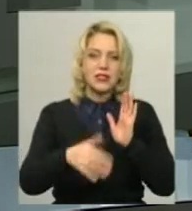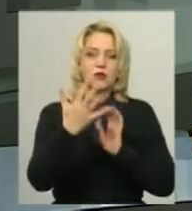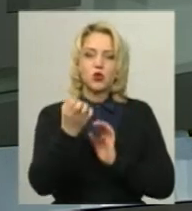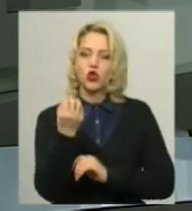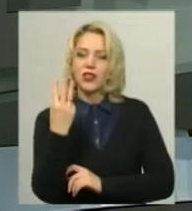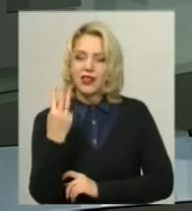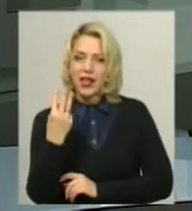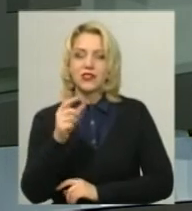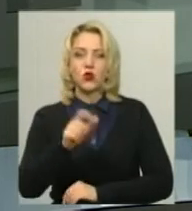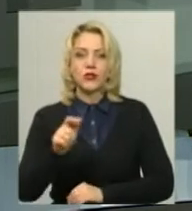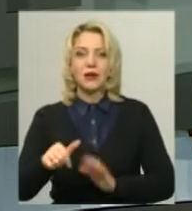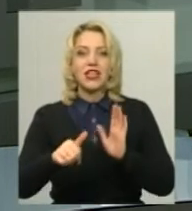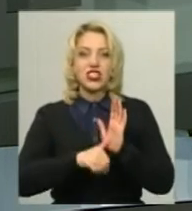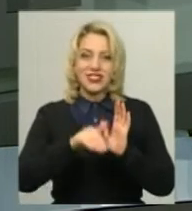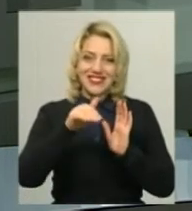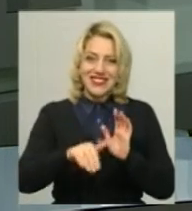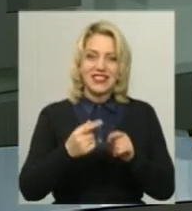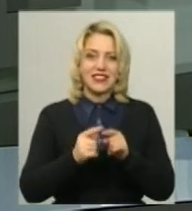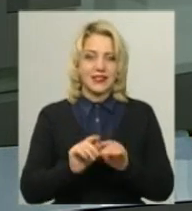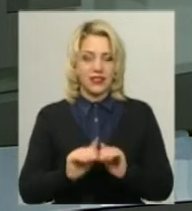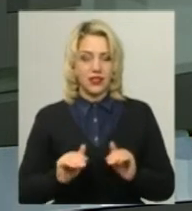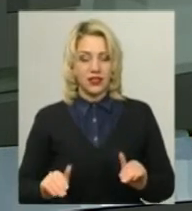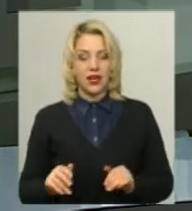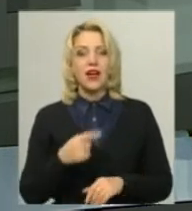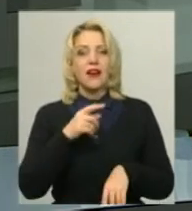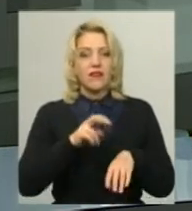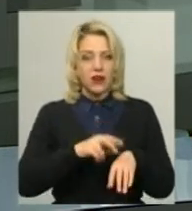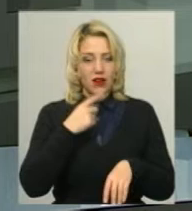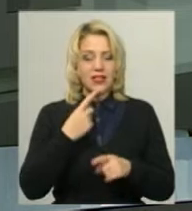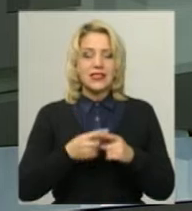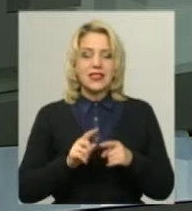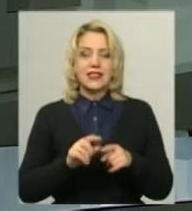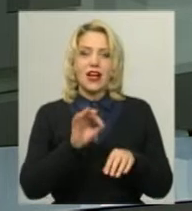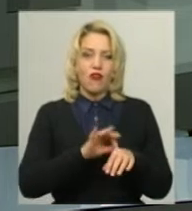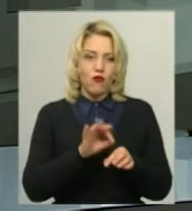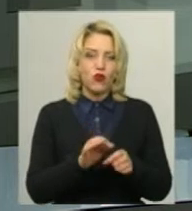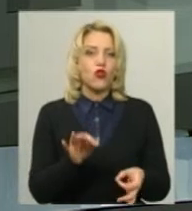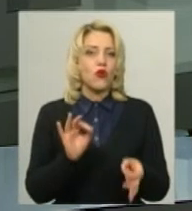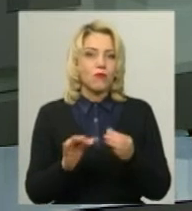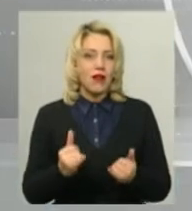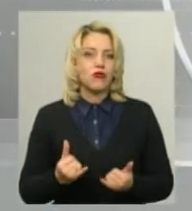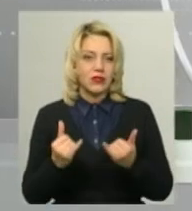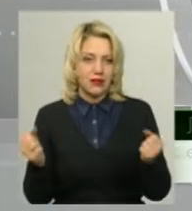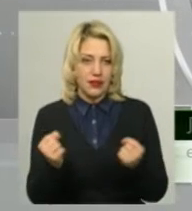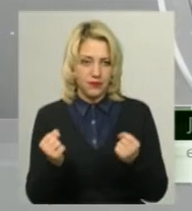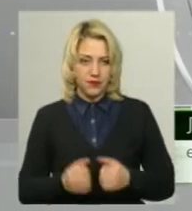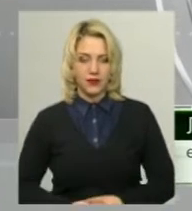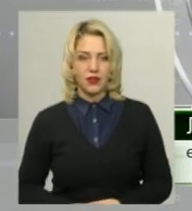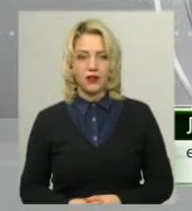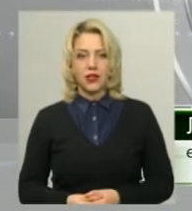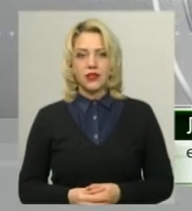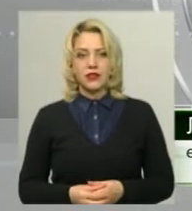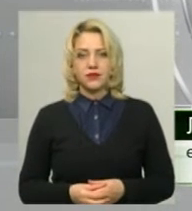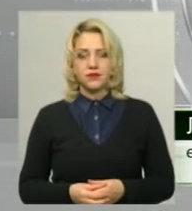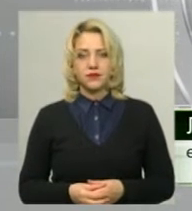6 006 дітей. Лариса Калінер додає, захворювання на грип – нормальне явище для зимового сезону. Калінер додає,